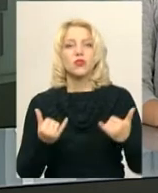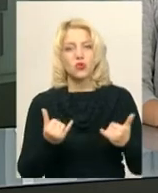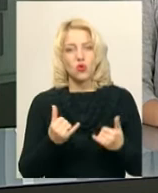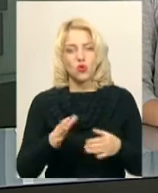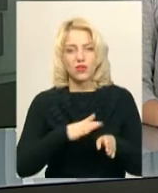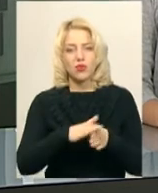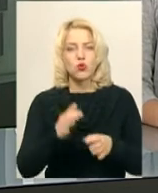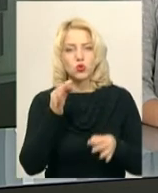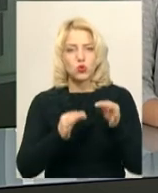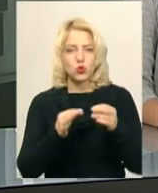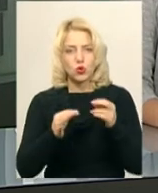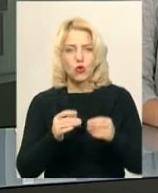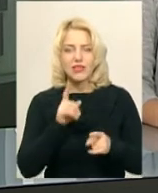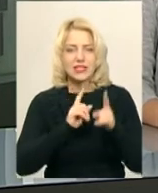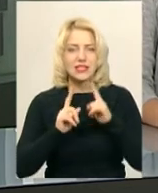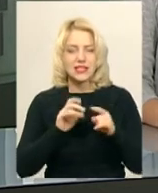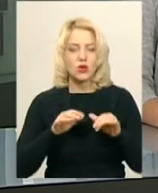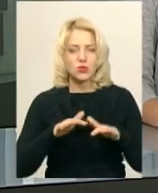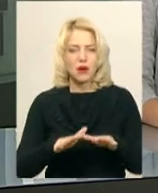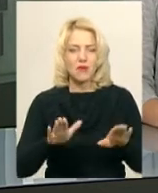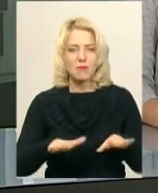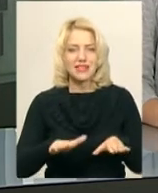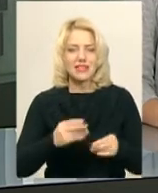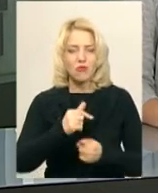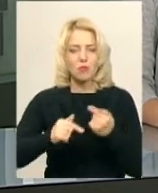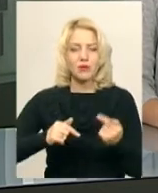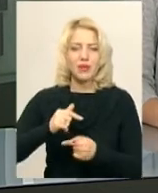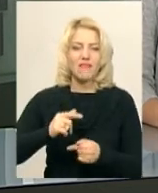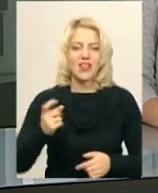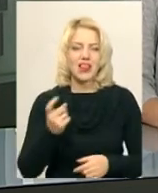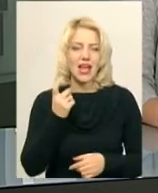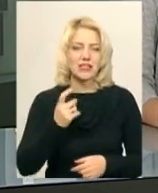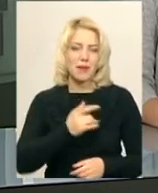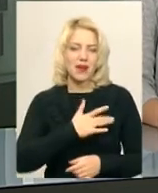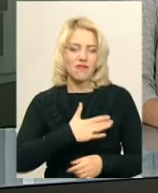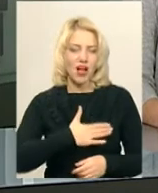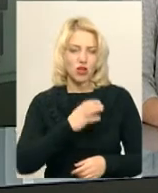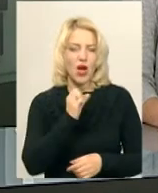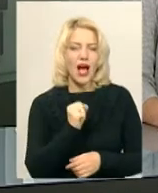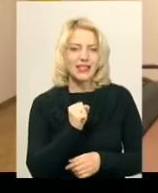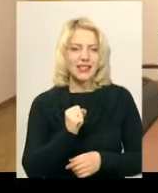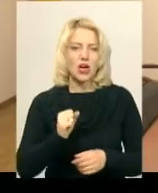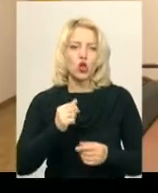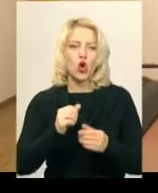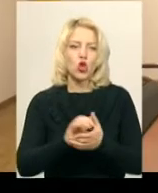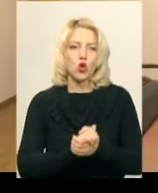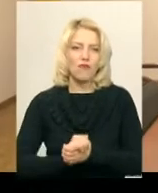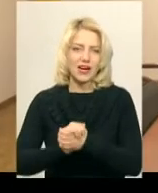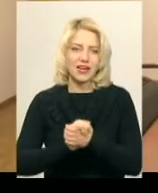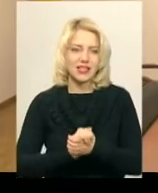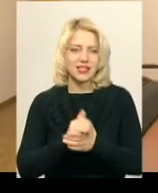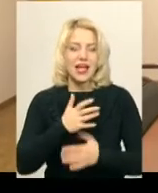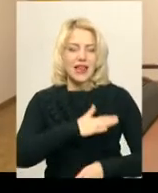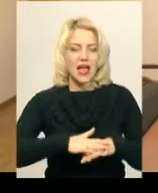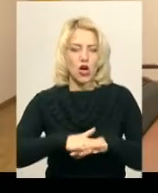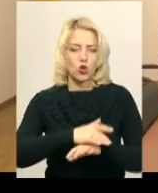відбулось судове засідання у справі місцевого підприємця, власника приватно-акціонерного товариства «Проскурів» та народного депутата України другого